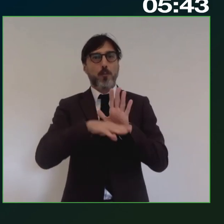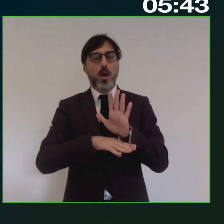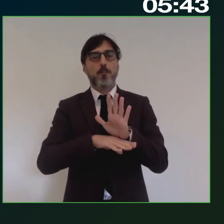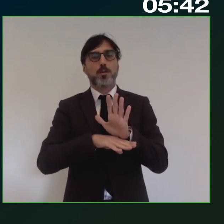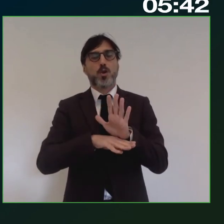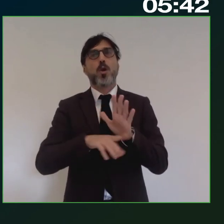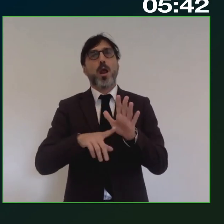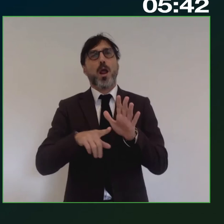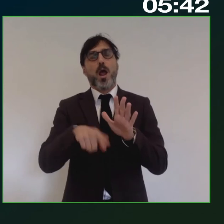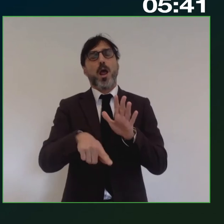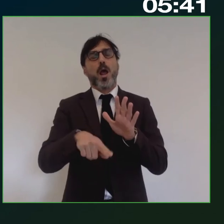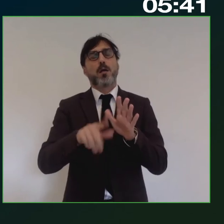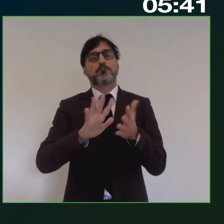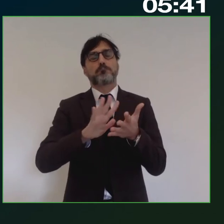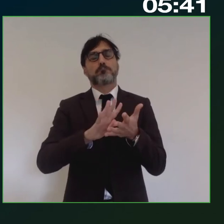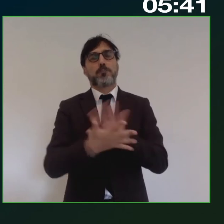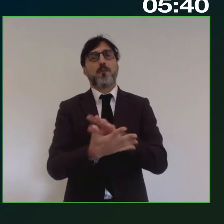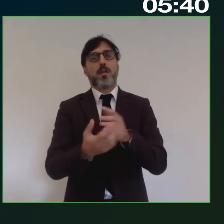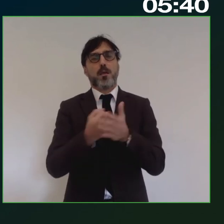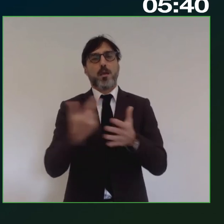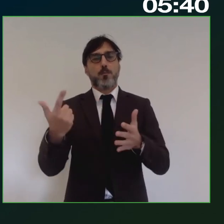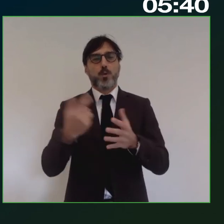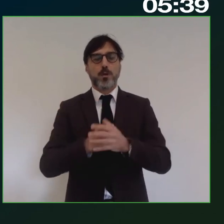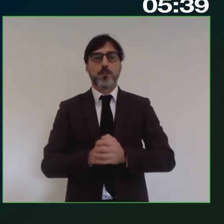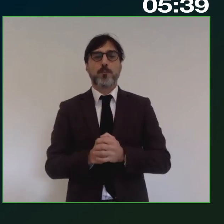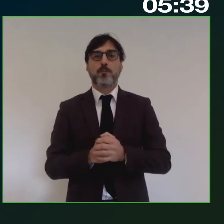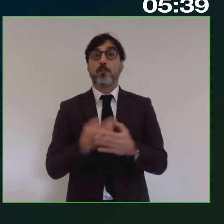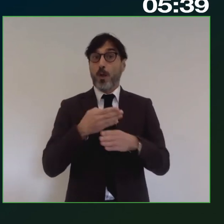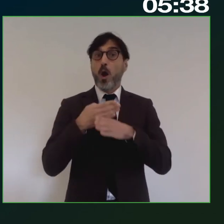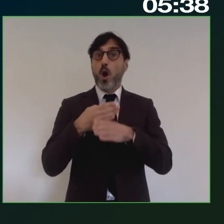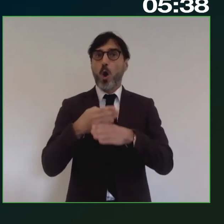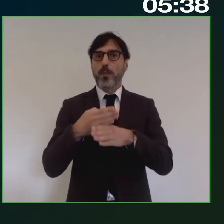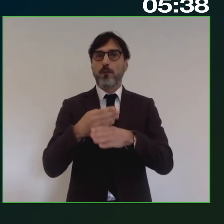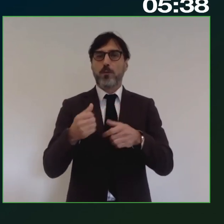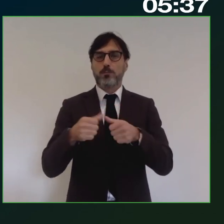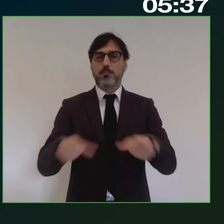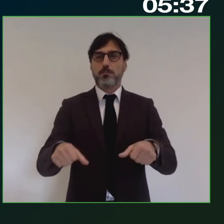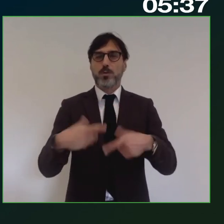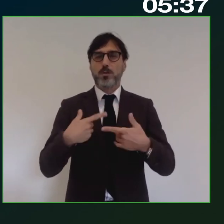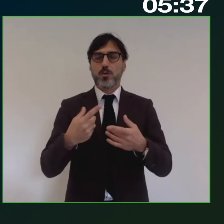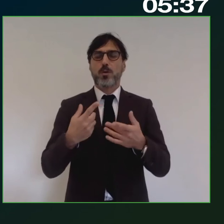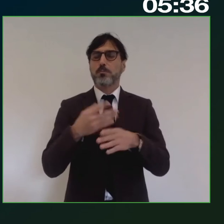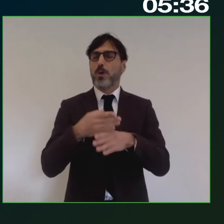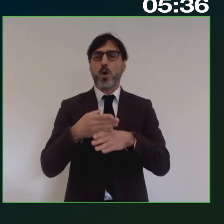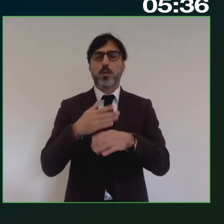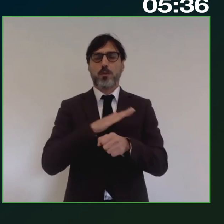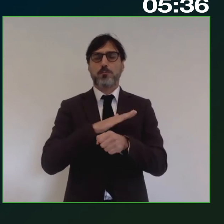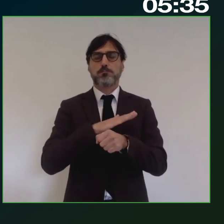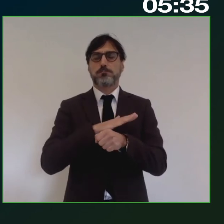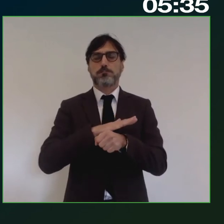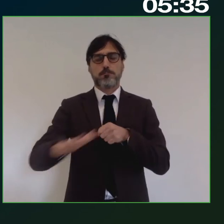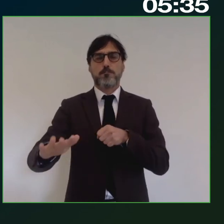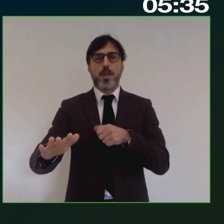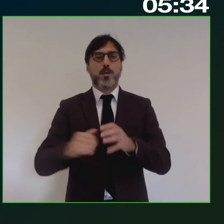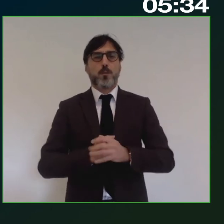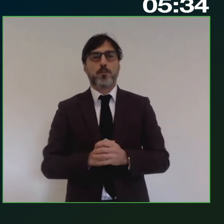diventa un aspetto fondamentale. Condivido questa impostazione in maniera del tutto